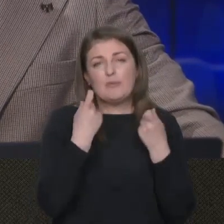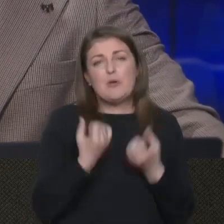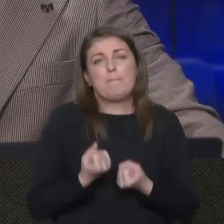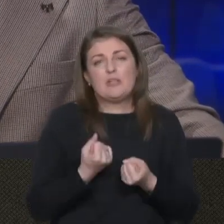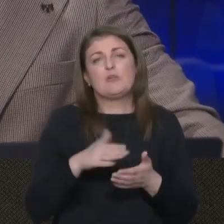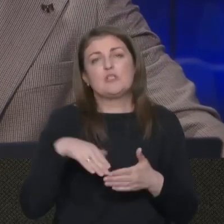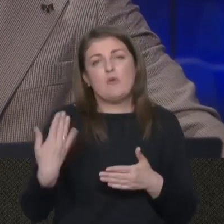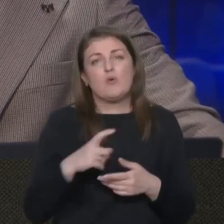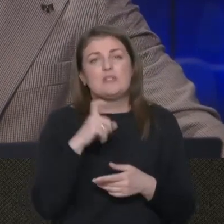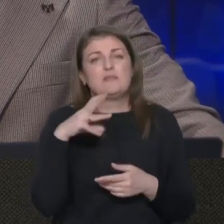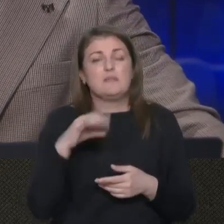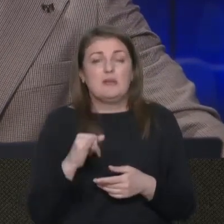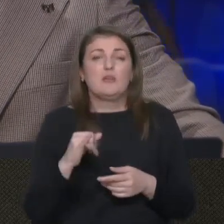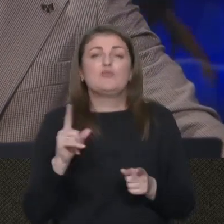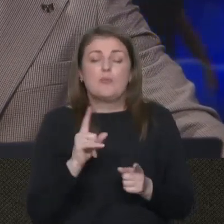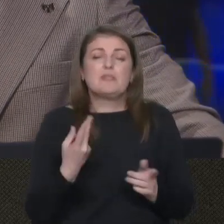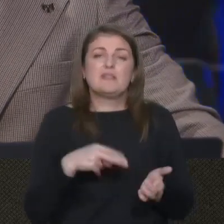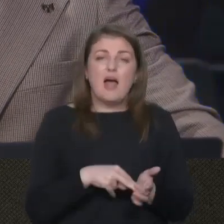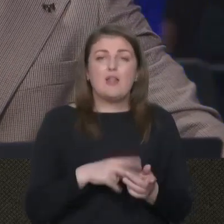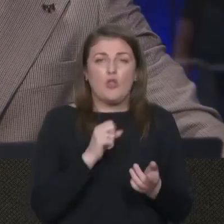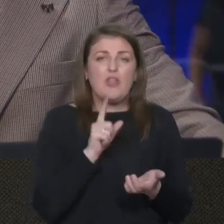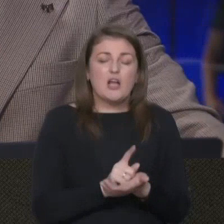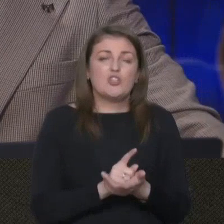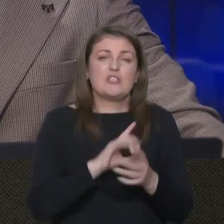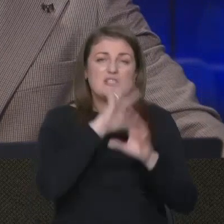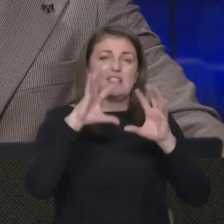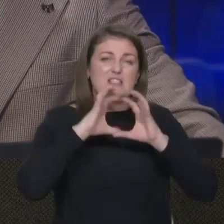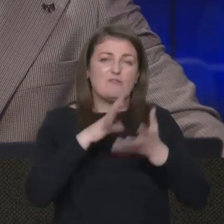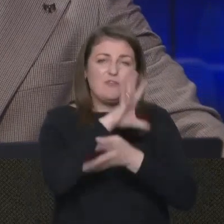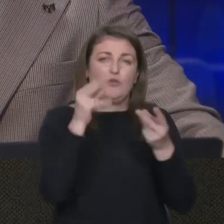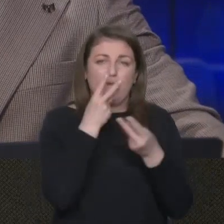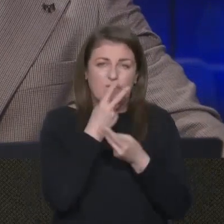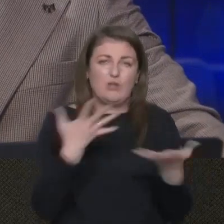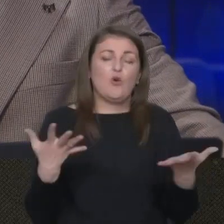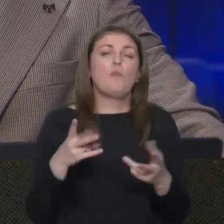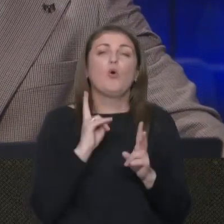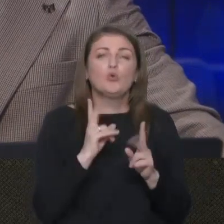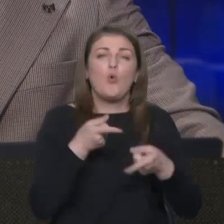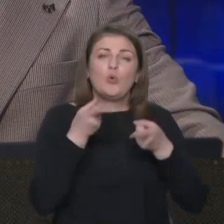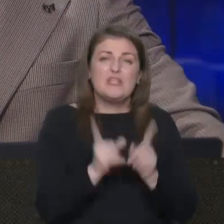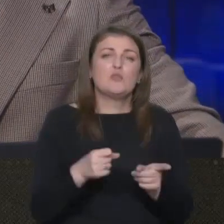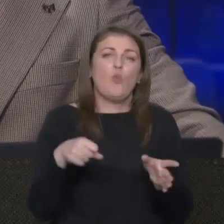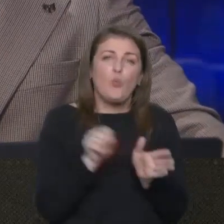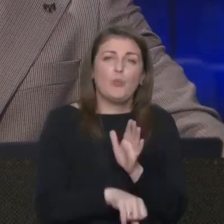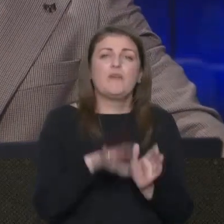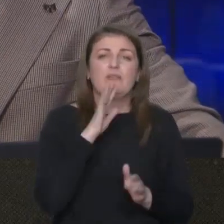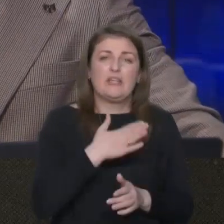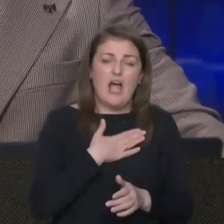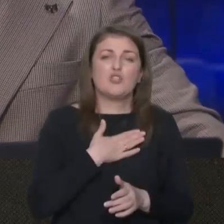підтримку з боку ЗМІ, щоб стало нарешті світу відомо, хто дійсно вбив наших